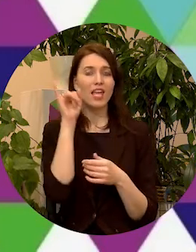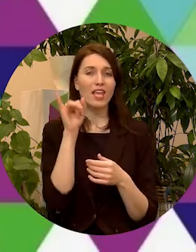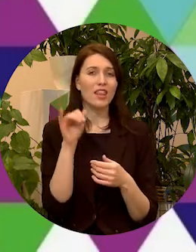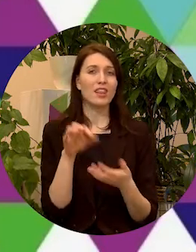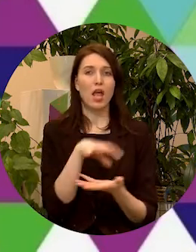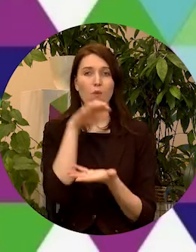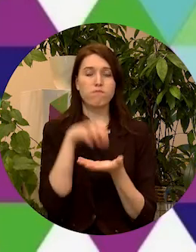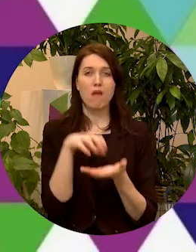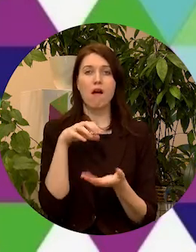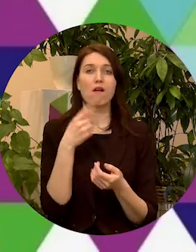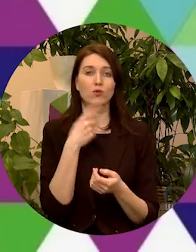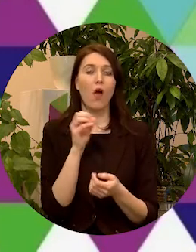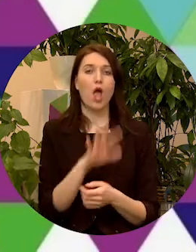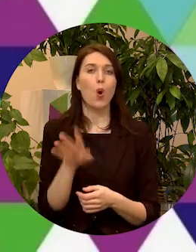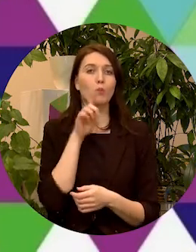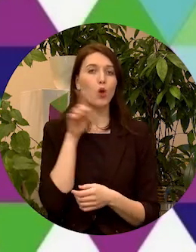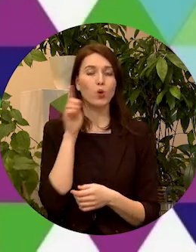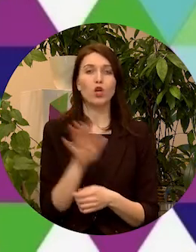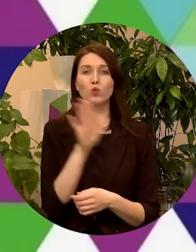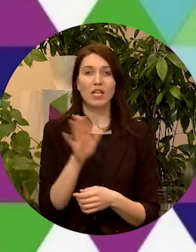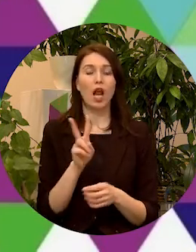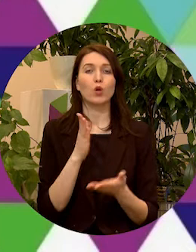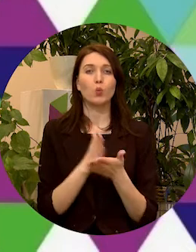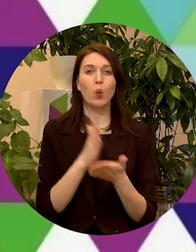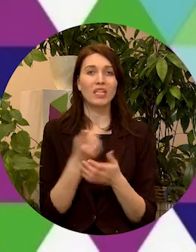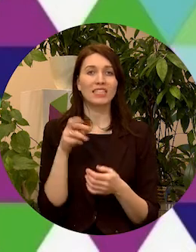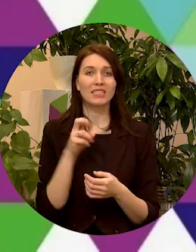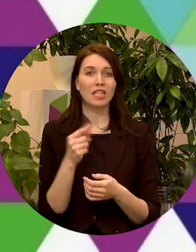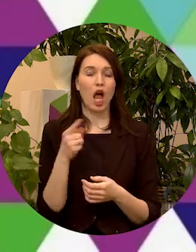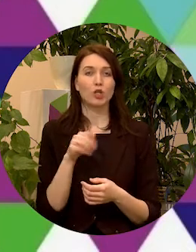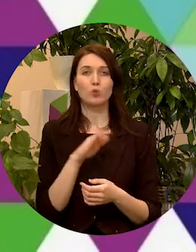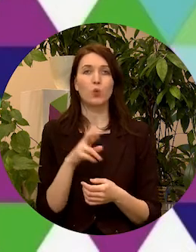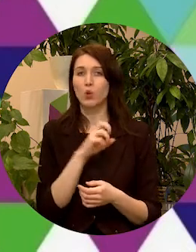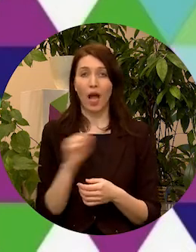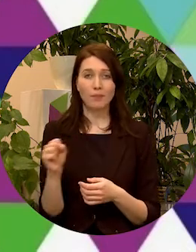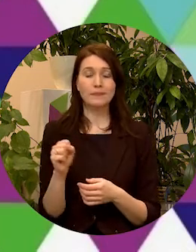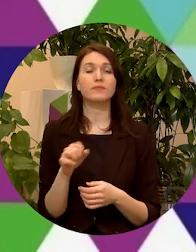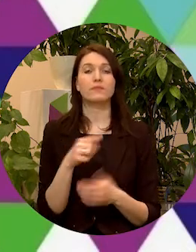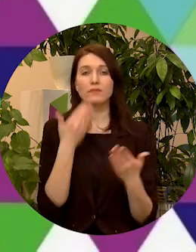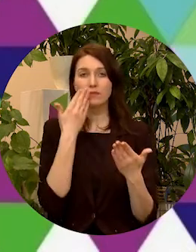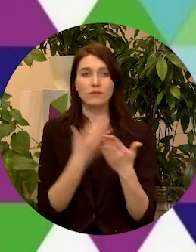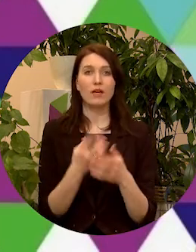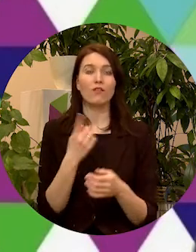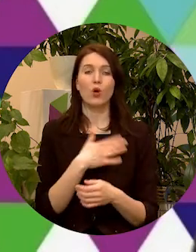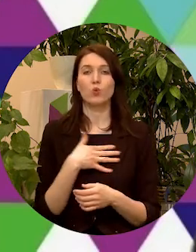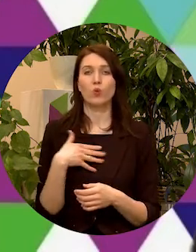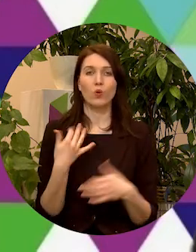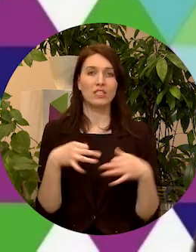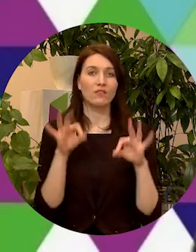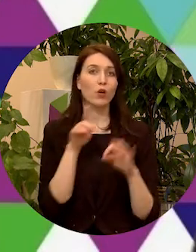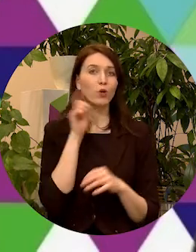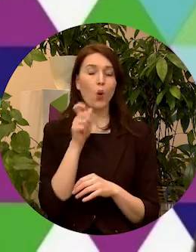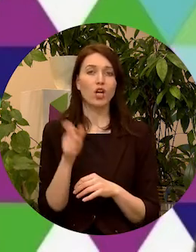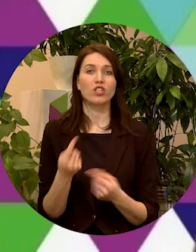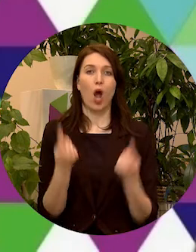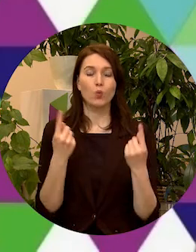no Eiropas jauniešu dienām, kas notika pagājušā gadā Strasbūrā. Arī ministra Mineiki, kas iezīmēja vienu ļoti būtisku jauniešiem